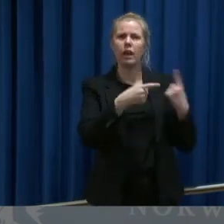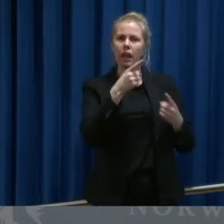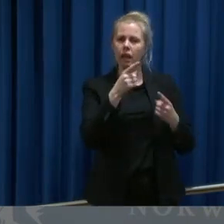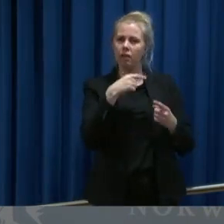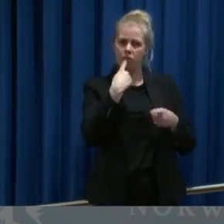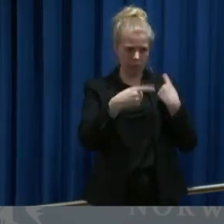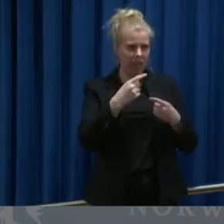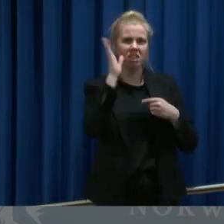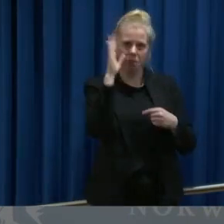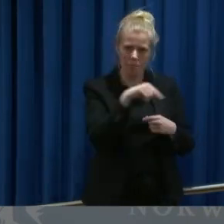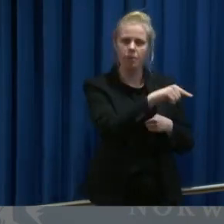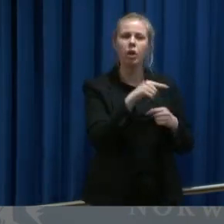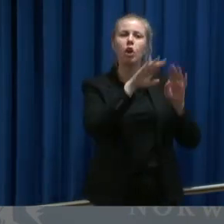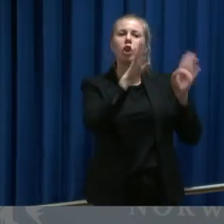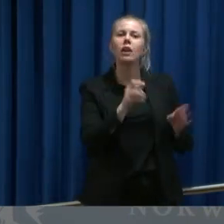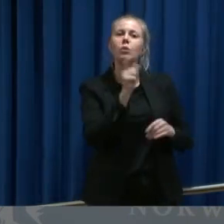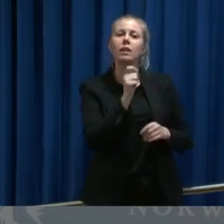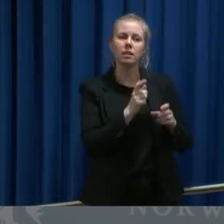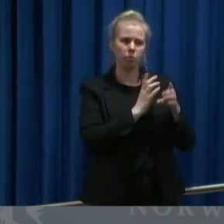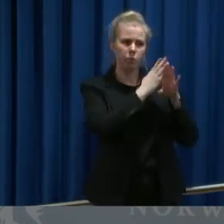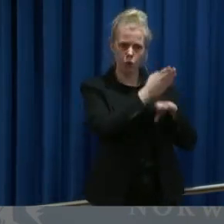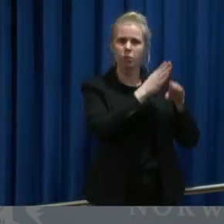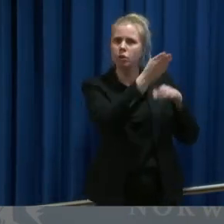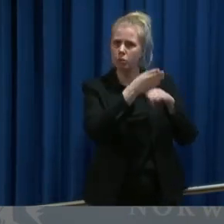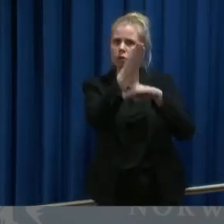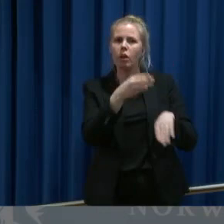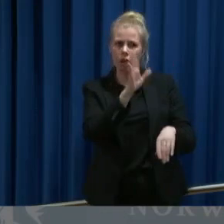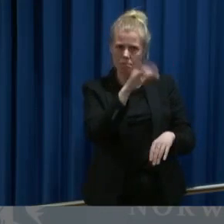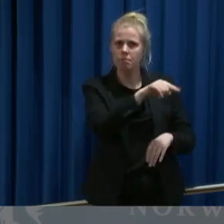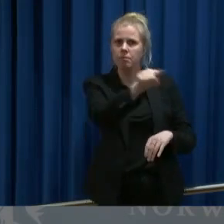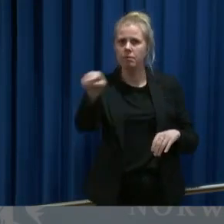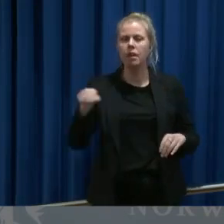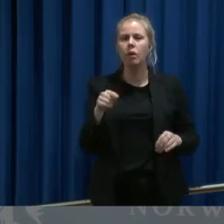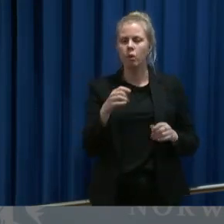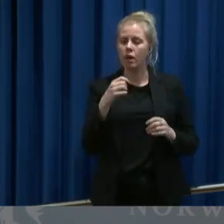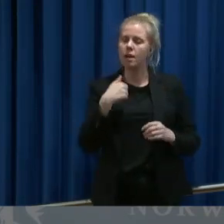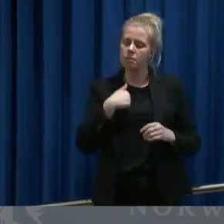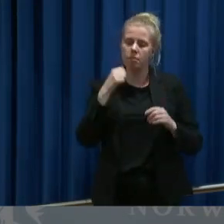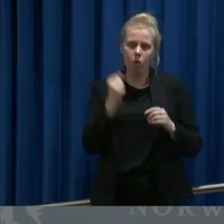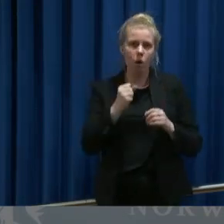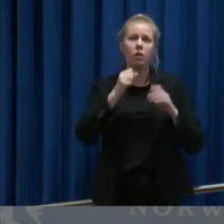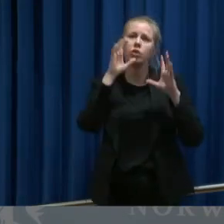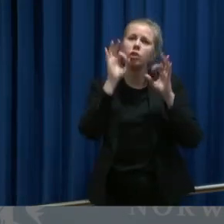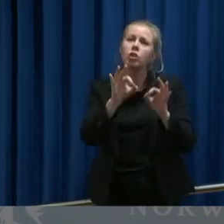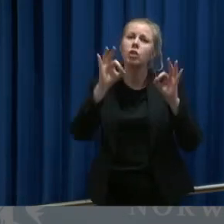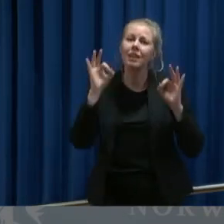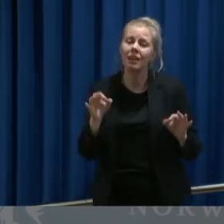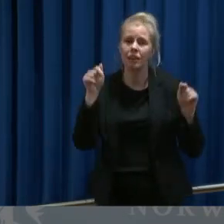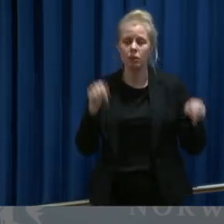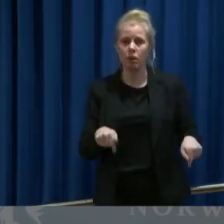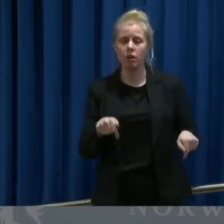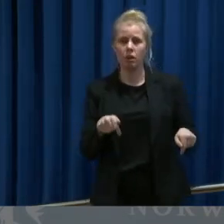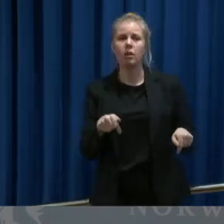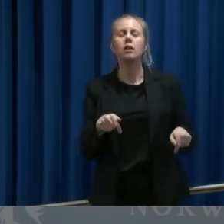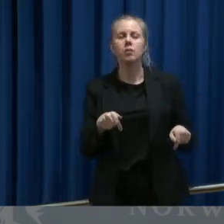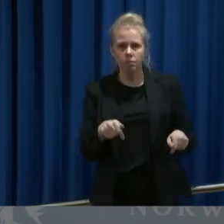mange hytteturister på besøk. Og da må jeg være veldig, veldig tydelig at våre hyttekommuner